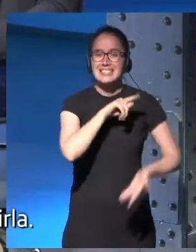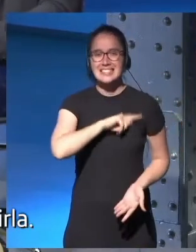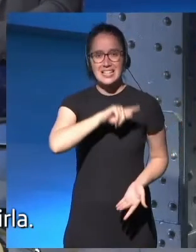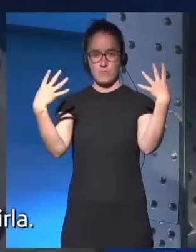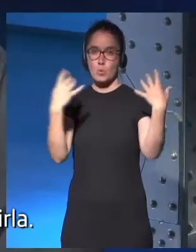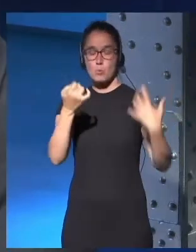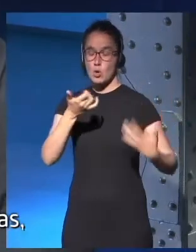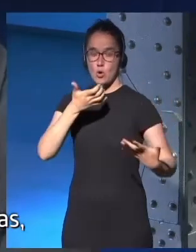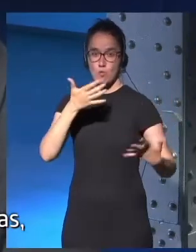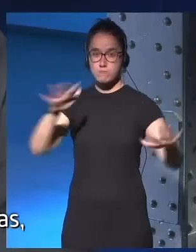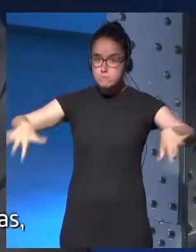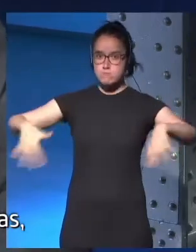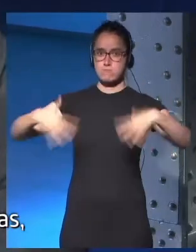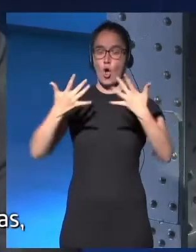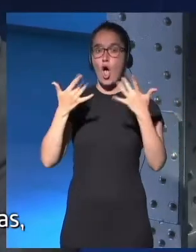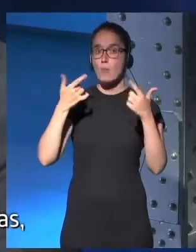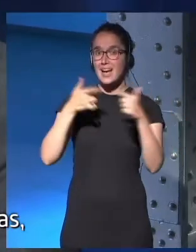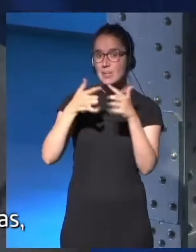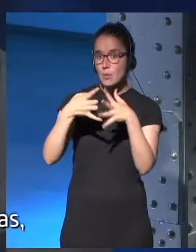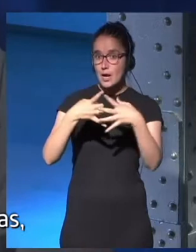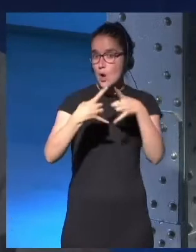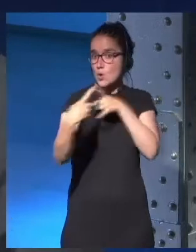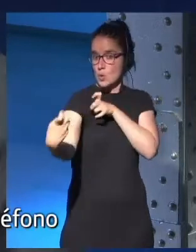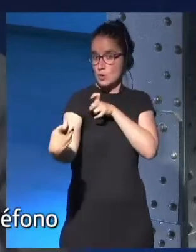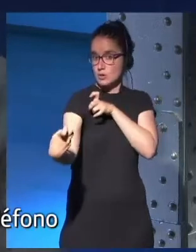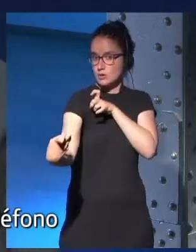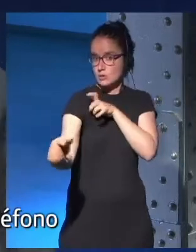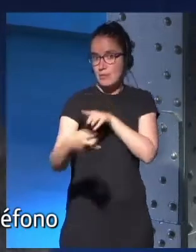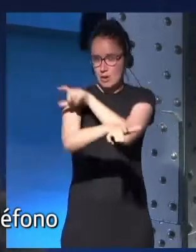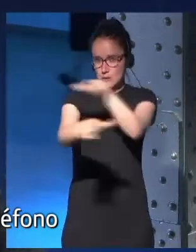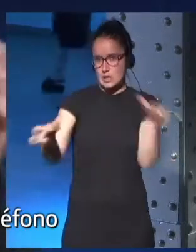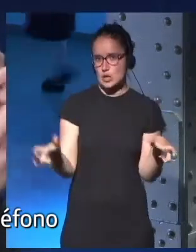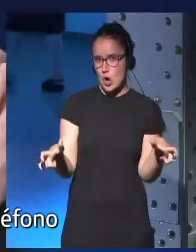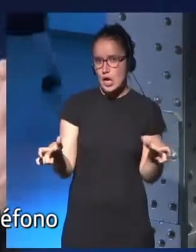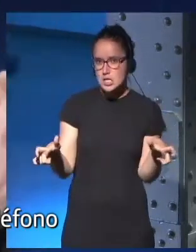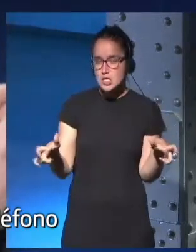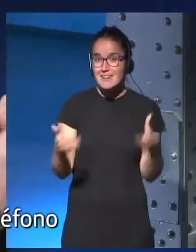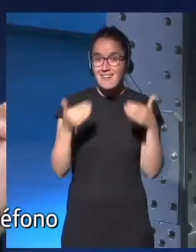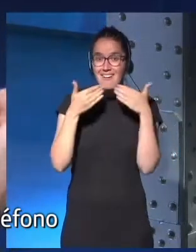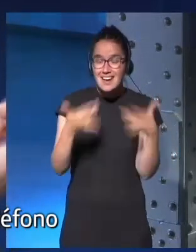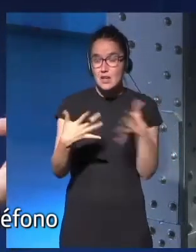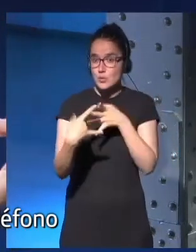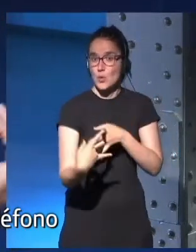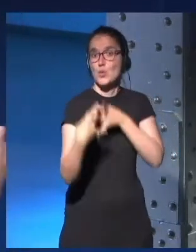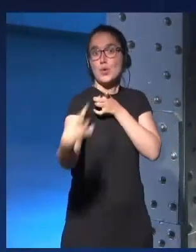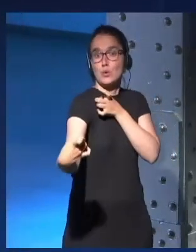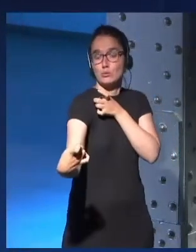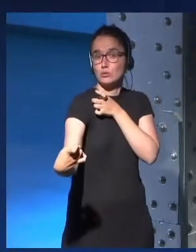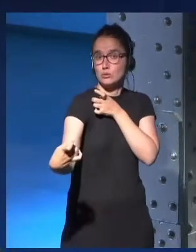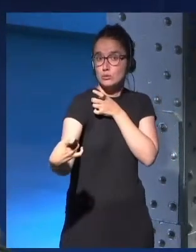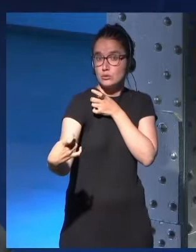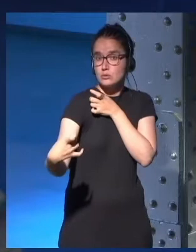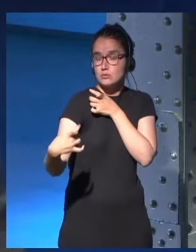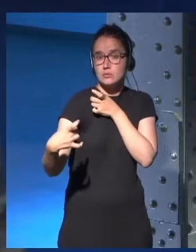envie de la partager. C'est un moyen de vous connecter avec les gens. Et votre connexion, vous allez la vérifier. Alors sur votre téléphone, c'est une